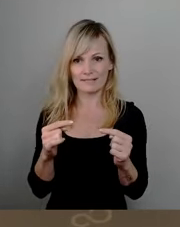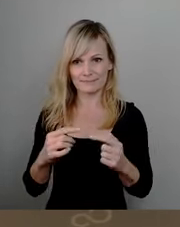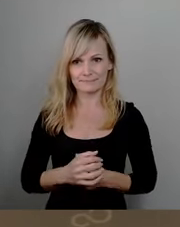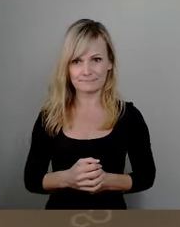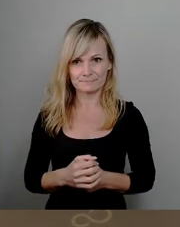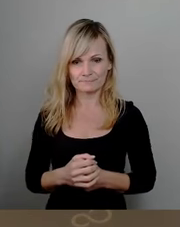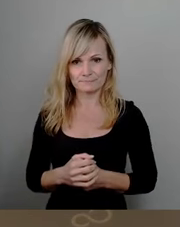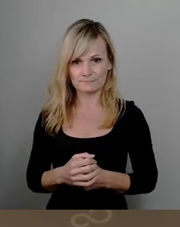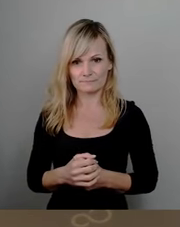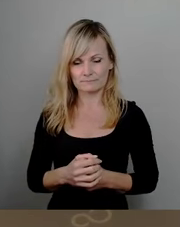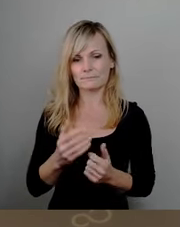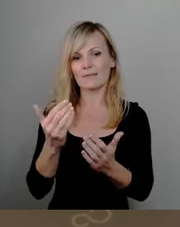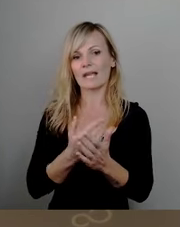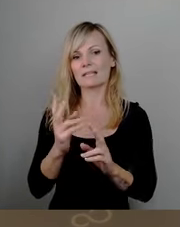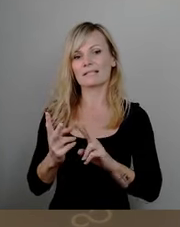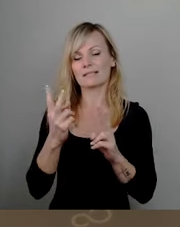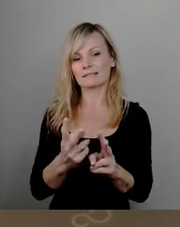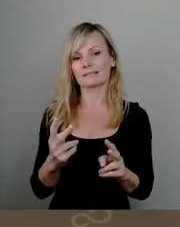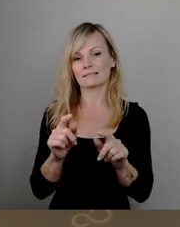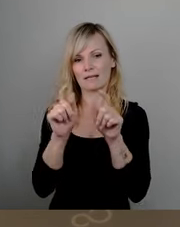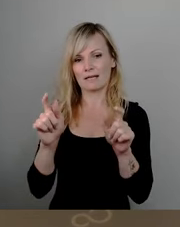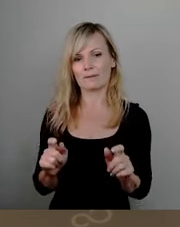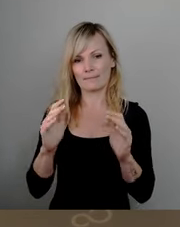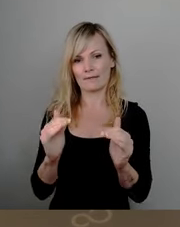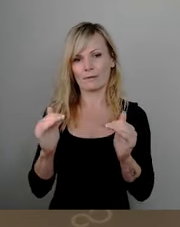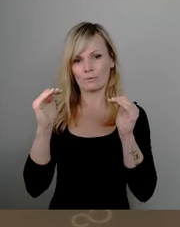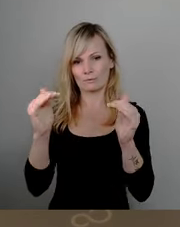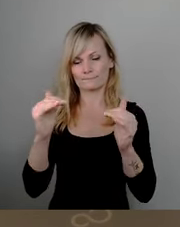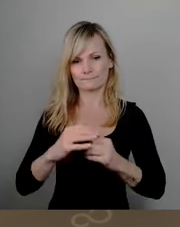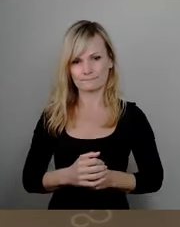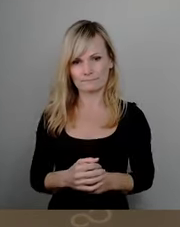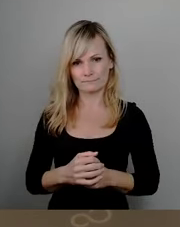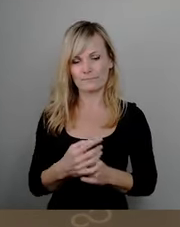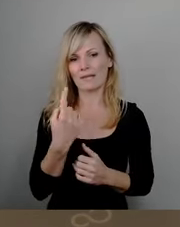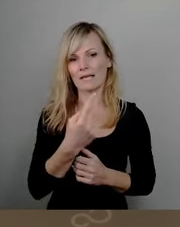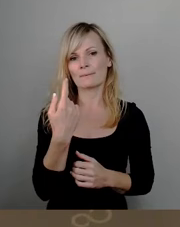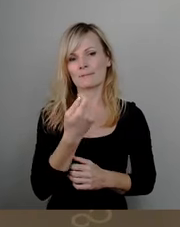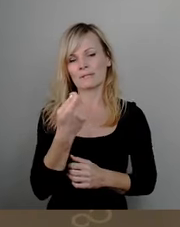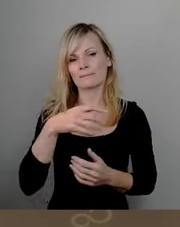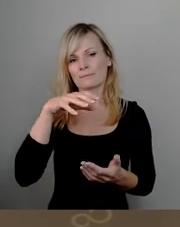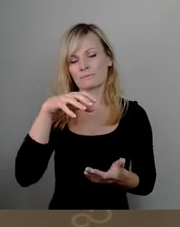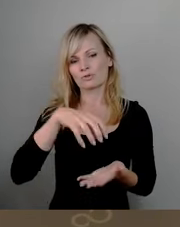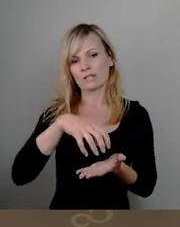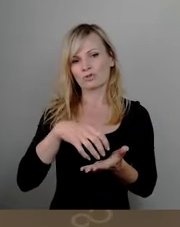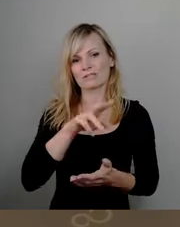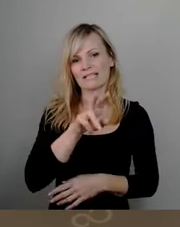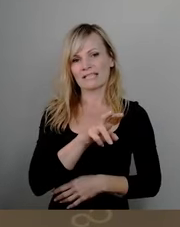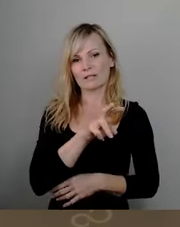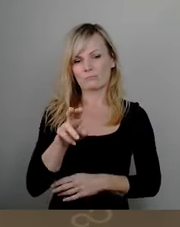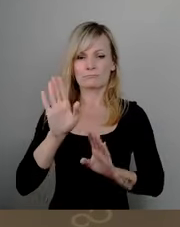Kassenkreditrahmens für das Wirtschaftsjahr 2024 Eigenbetriebsstätisches Klinikum. Und bitte hier um das Stimmzeichen.